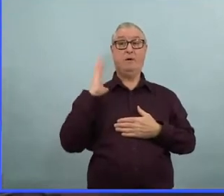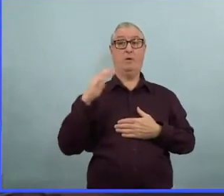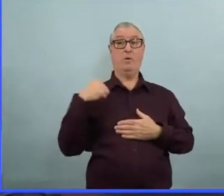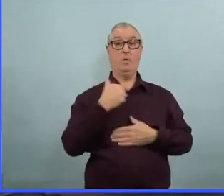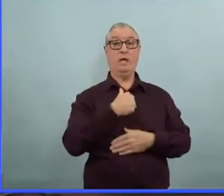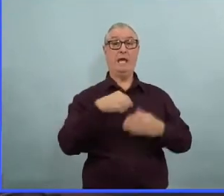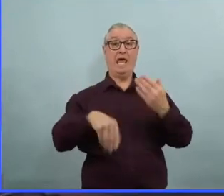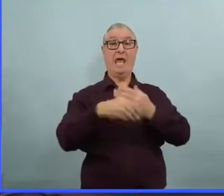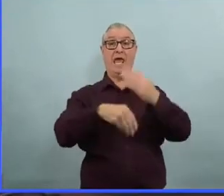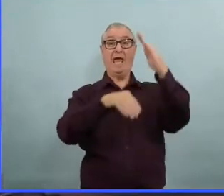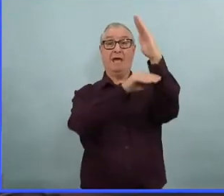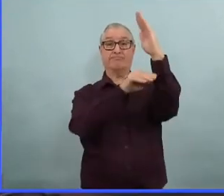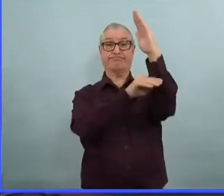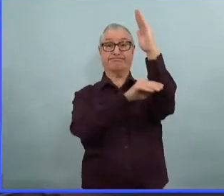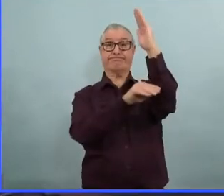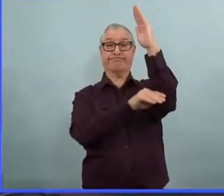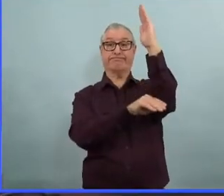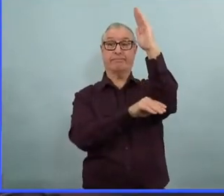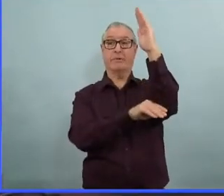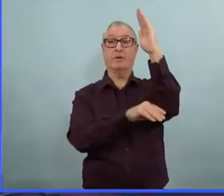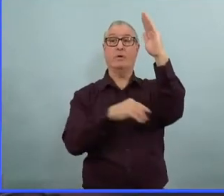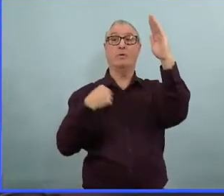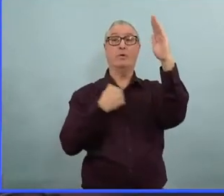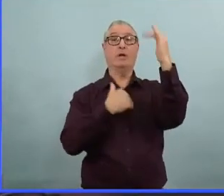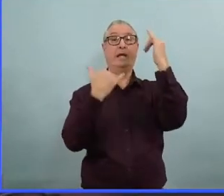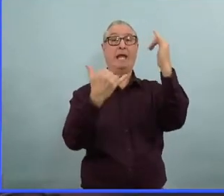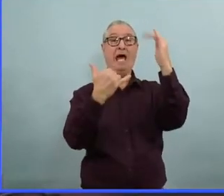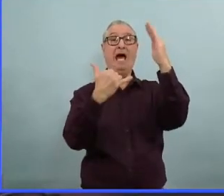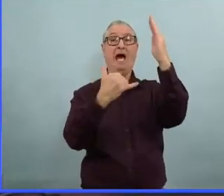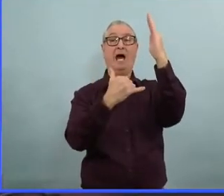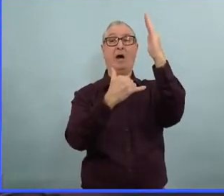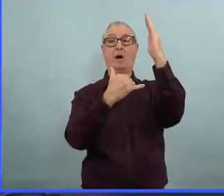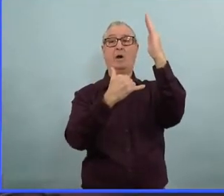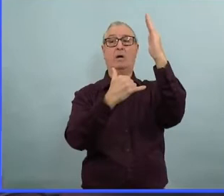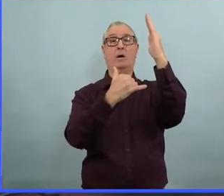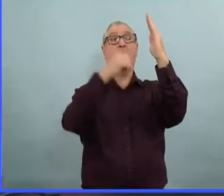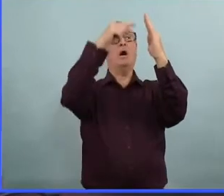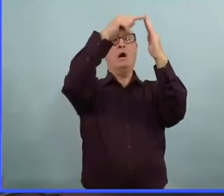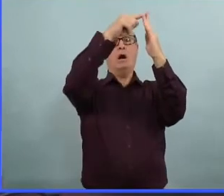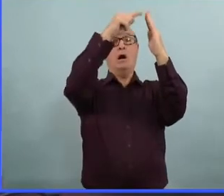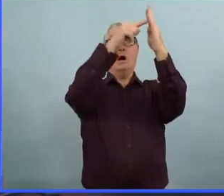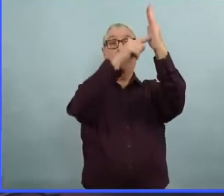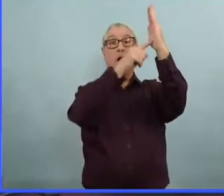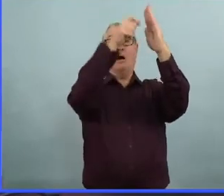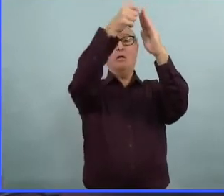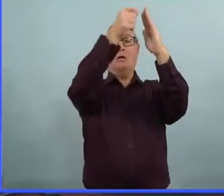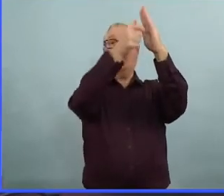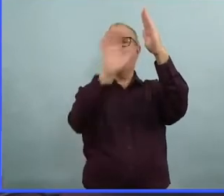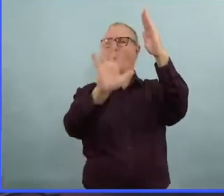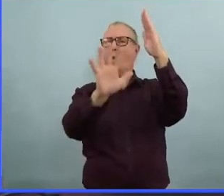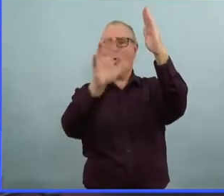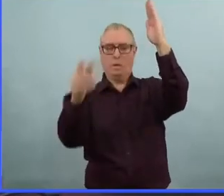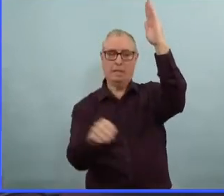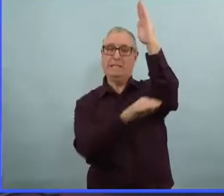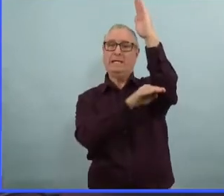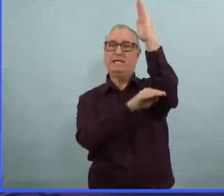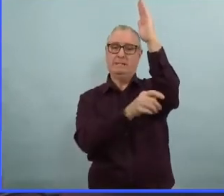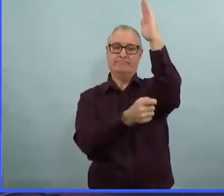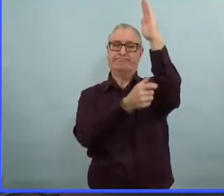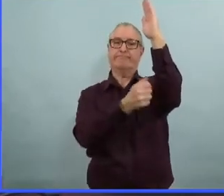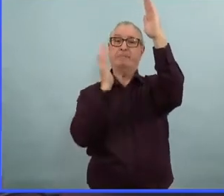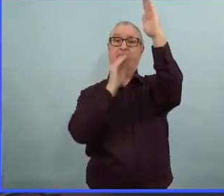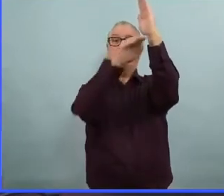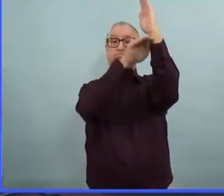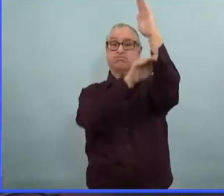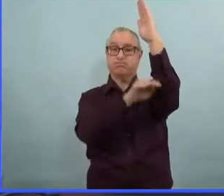inverse de ce qu'on a fait pour les imposer. Donc les dernières restrictions imposées sont les premières à être éliminées.